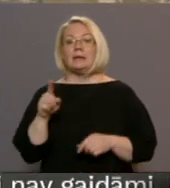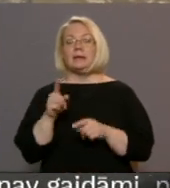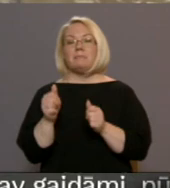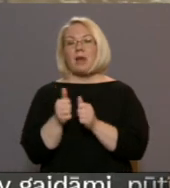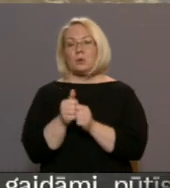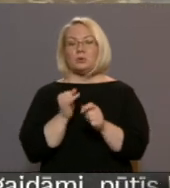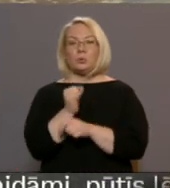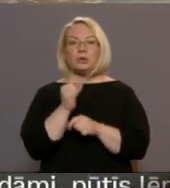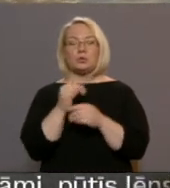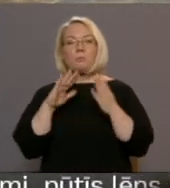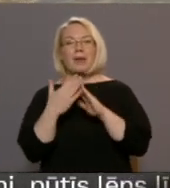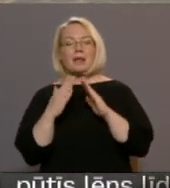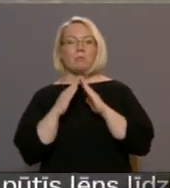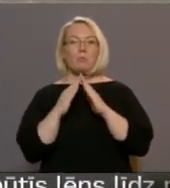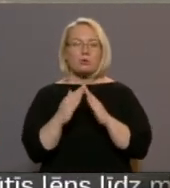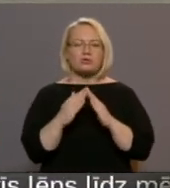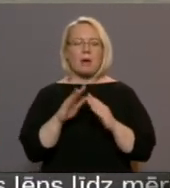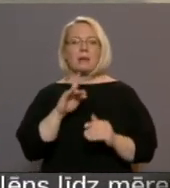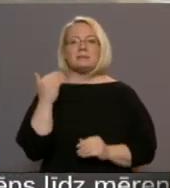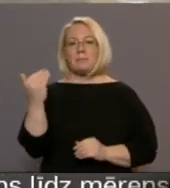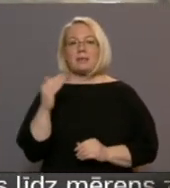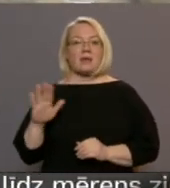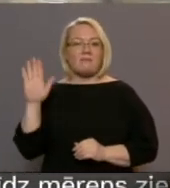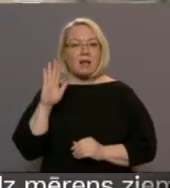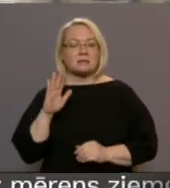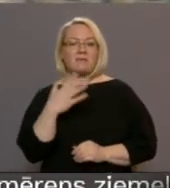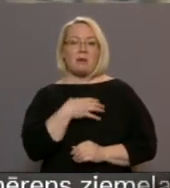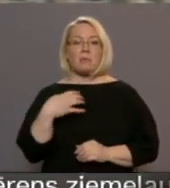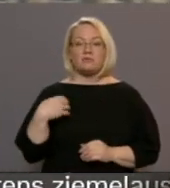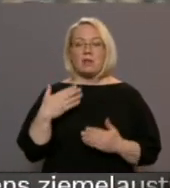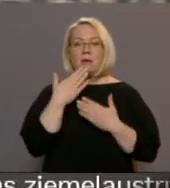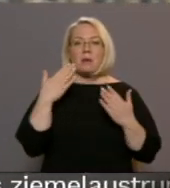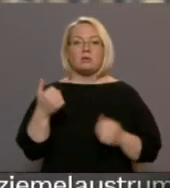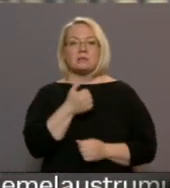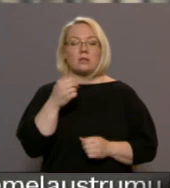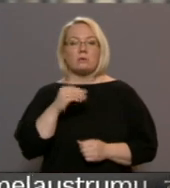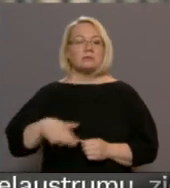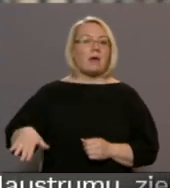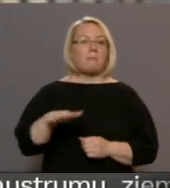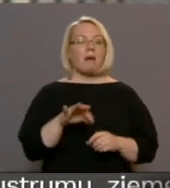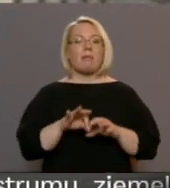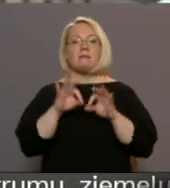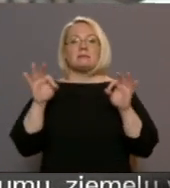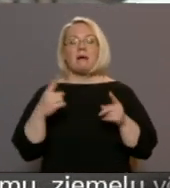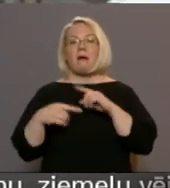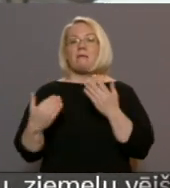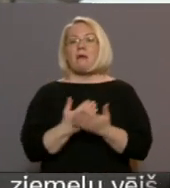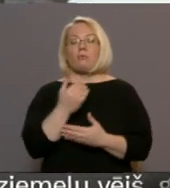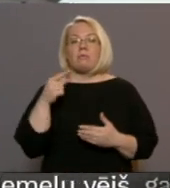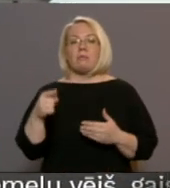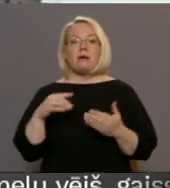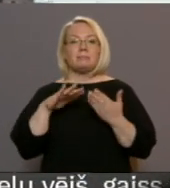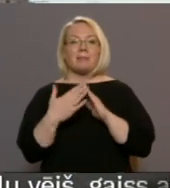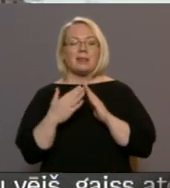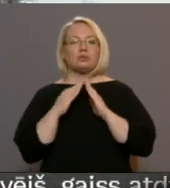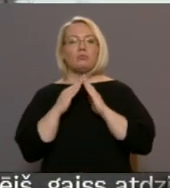iecīnītām piliem un muižām, kas lielākoties piedara valstī vai pašvaldībai, pēdējos gados zemgalē sāk atzimt arī tās muižas un pilas,